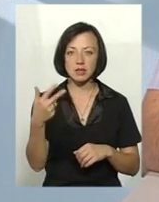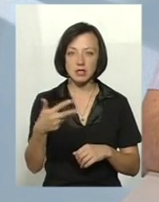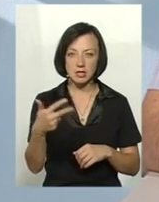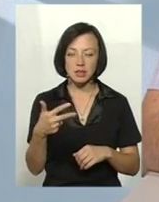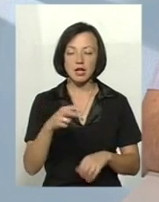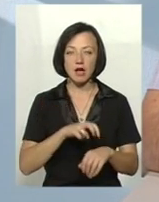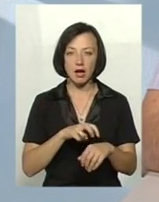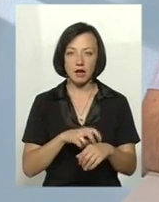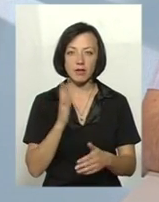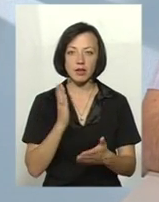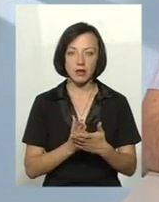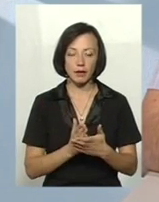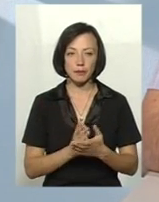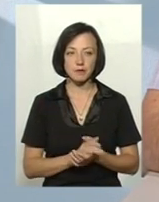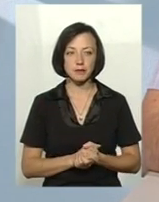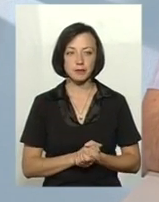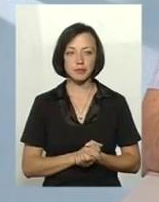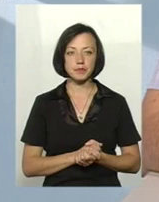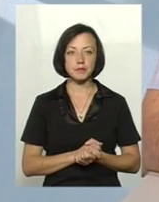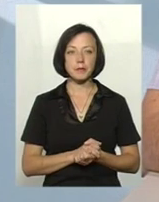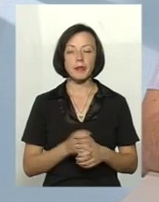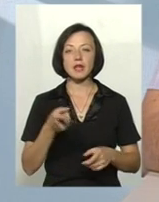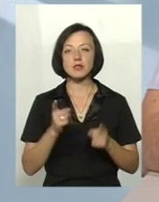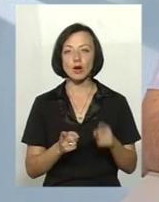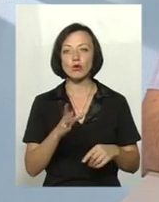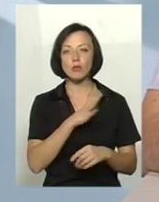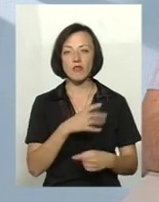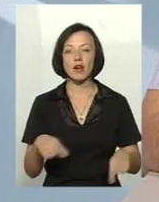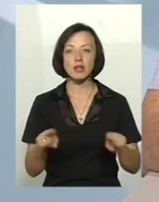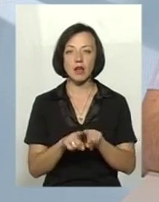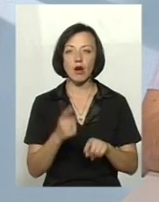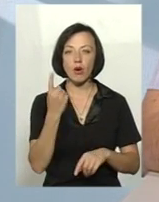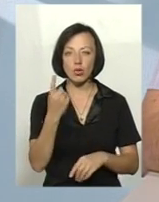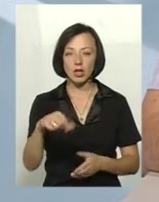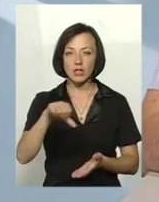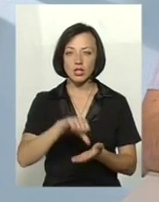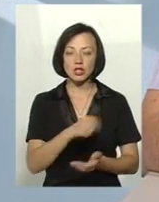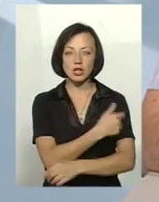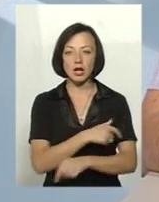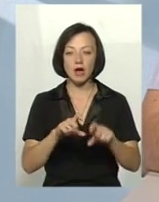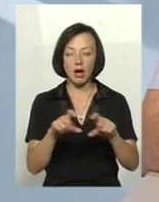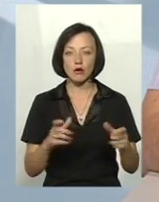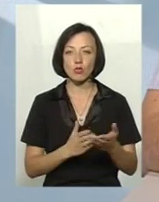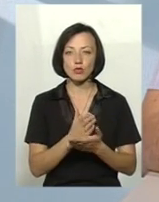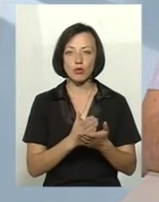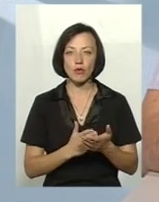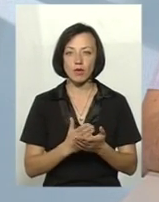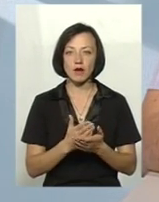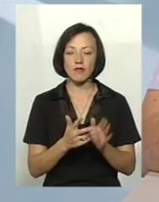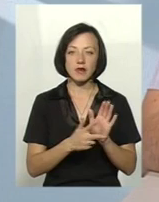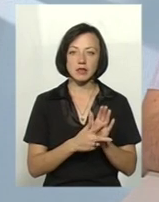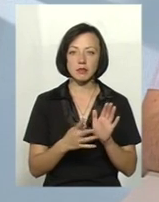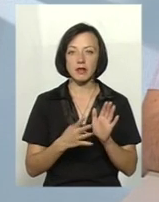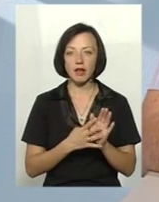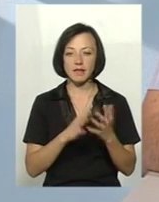фахівців працює. Звичайно, буває так, що одна дільнична лікарня вона обслуговує там, може, 8